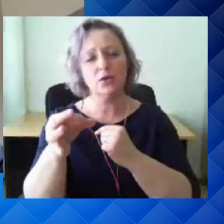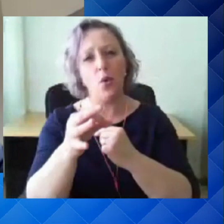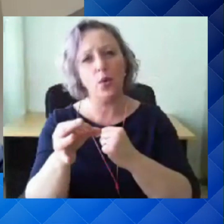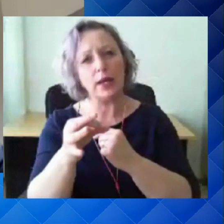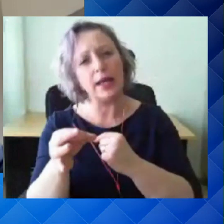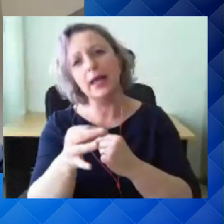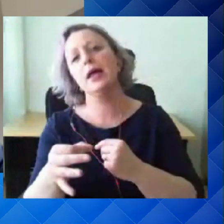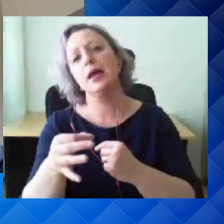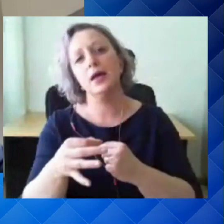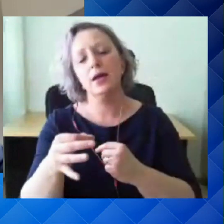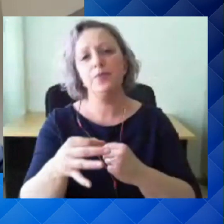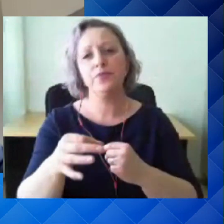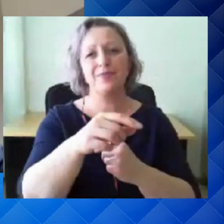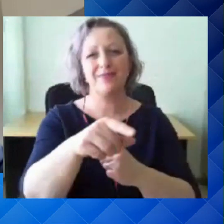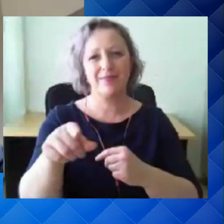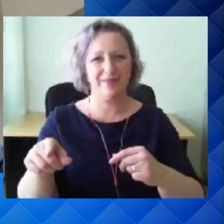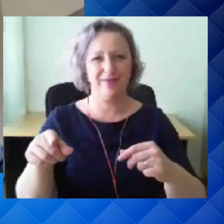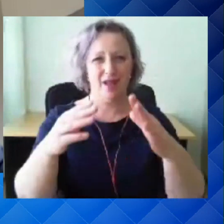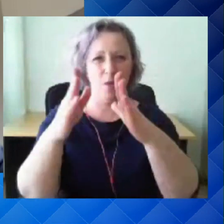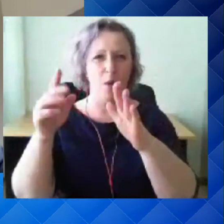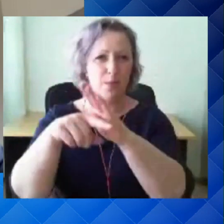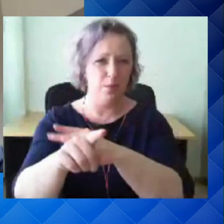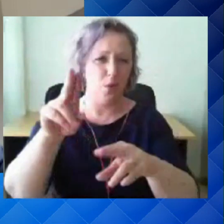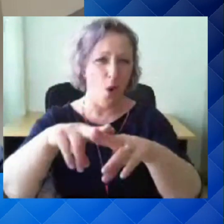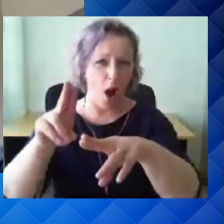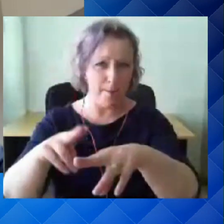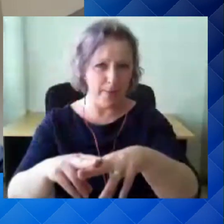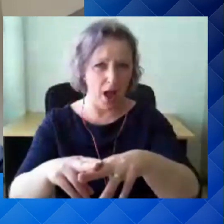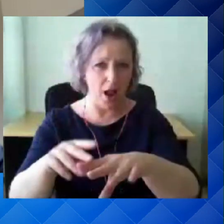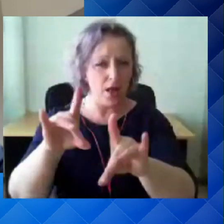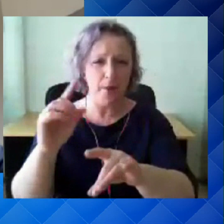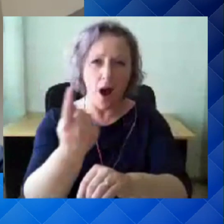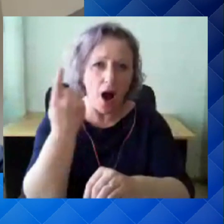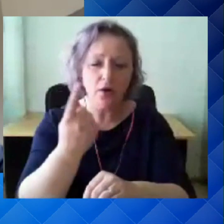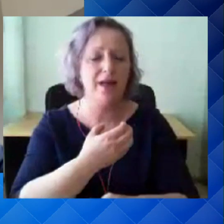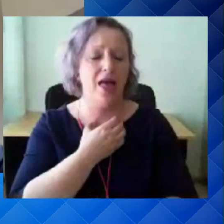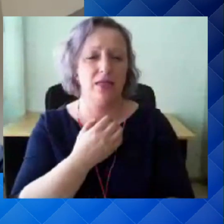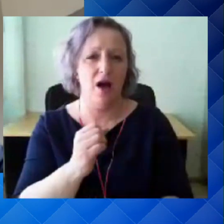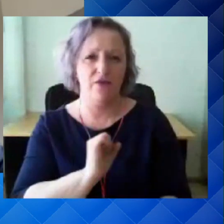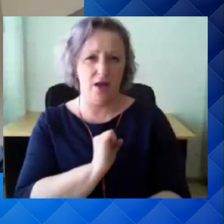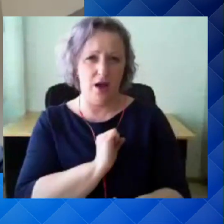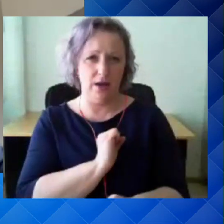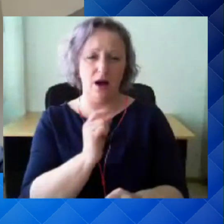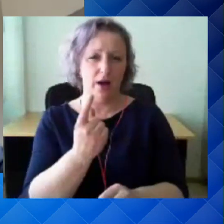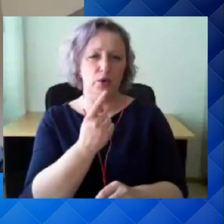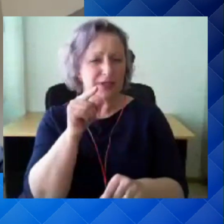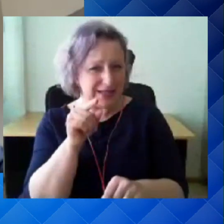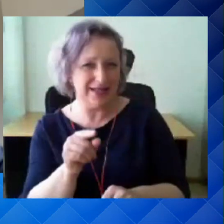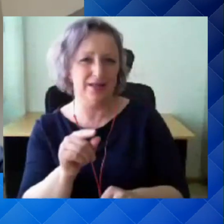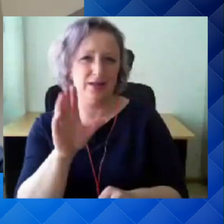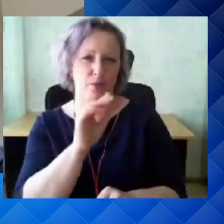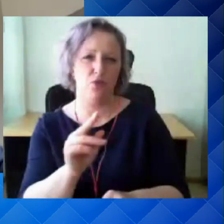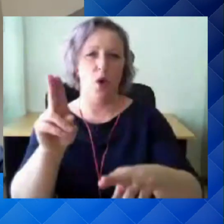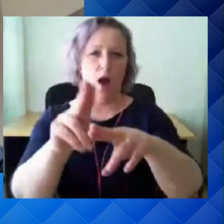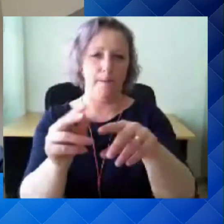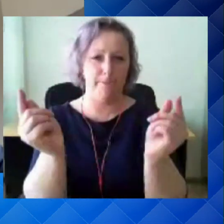kohapõel ainult need, kelle tegevus on jätkamise seisukohalt hädavajalik ja aidatakse